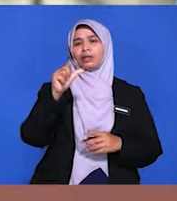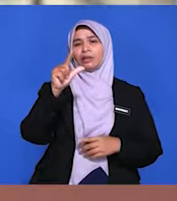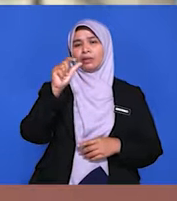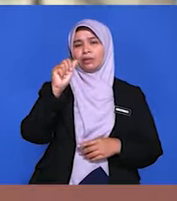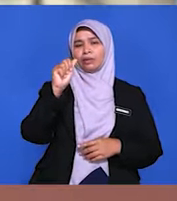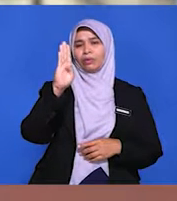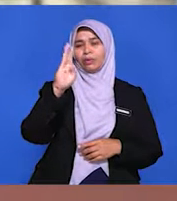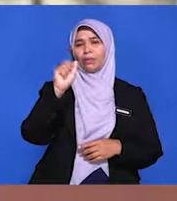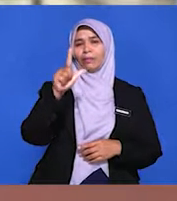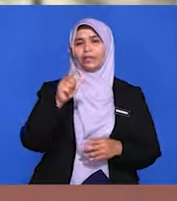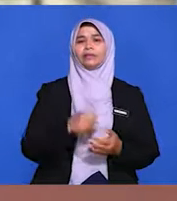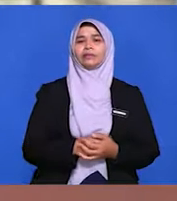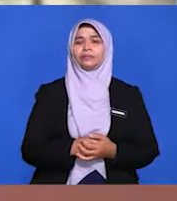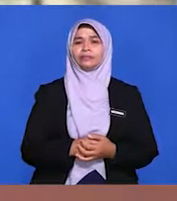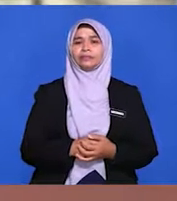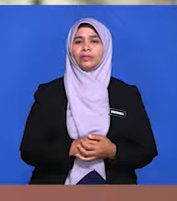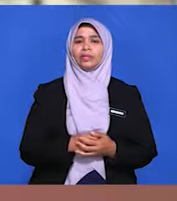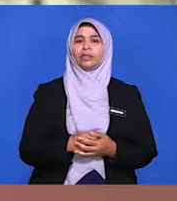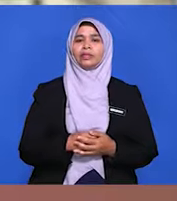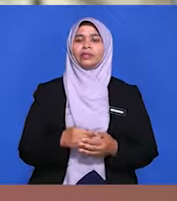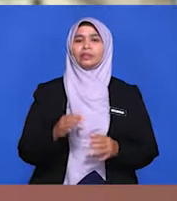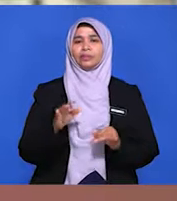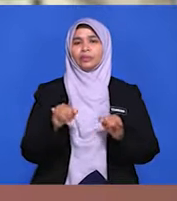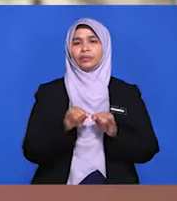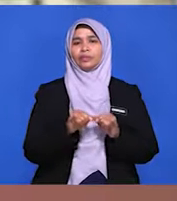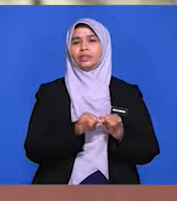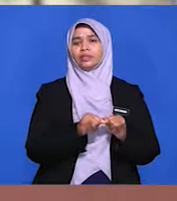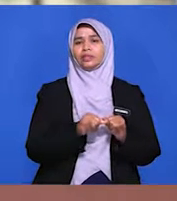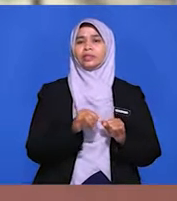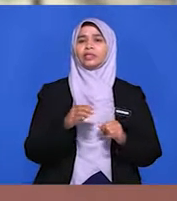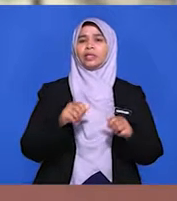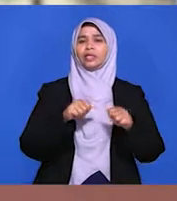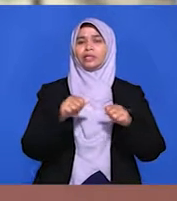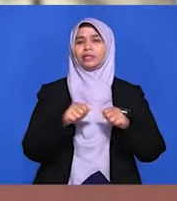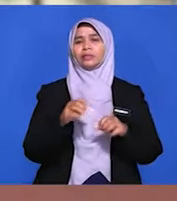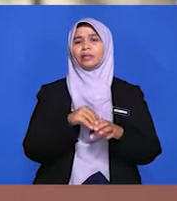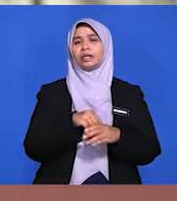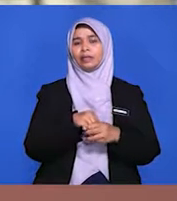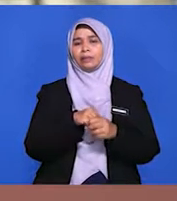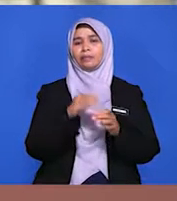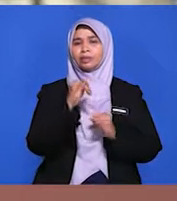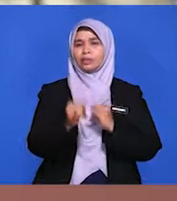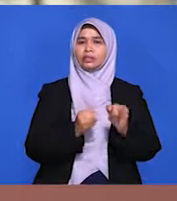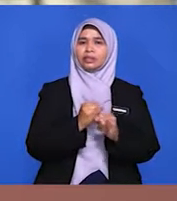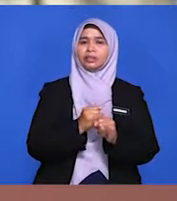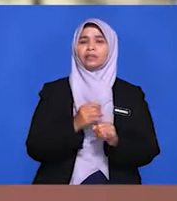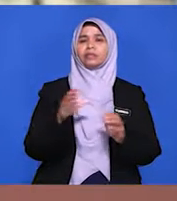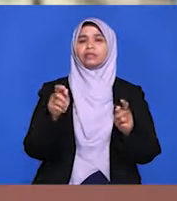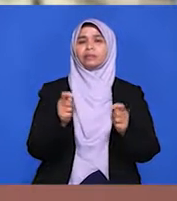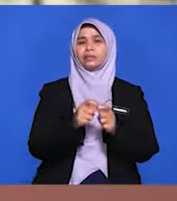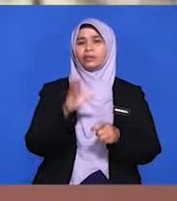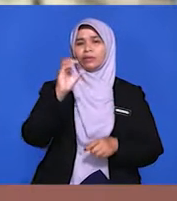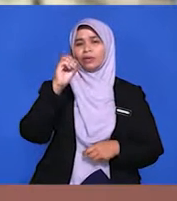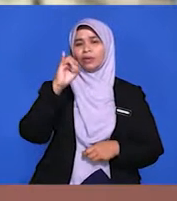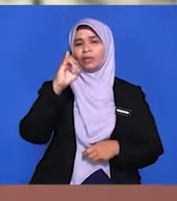Pengelibatan Malaysia secara aktif di pelbagai organisasi antarabangsa seperti PBB, Majelis Keselamatan,